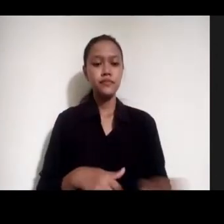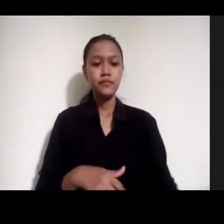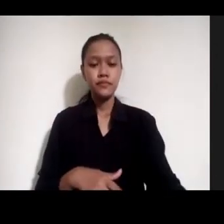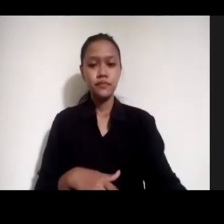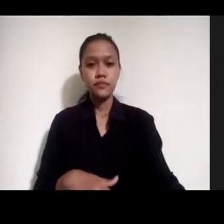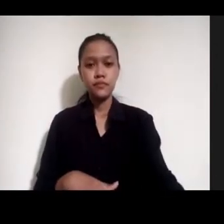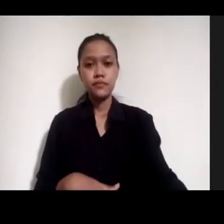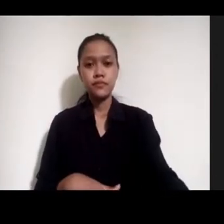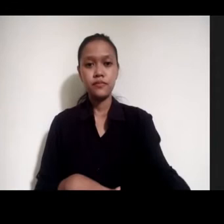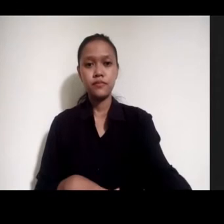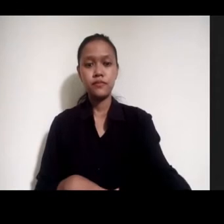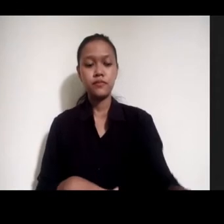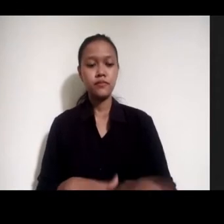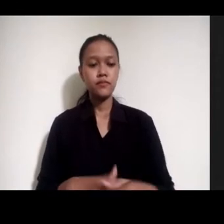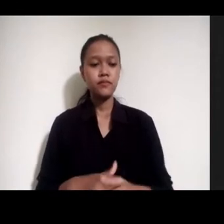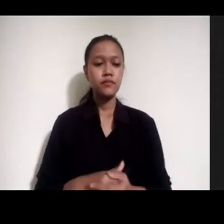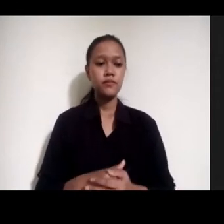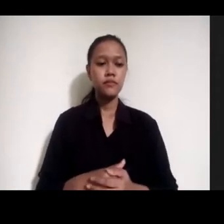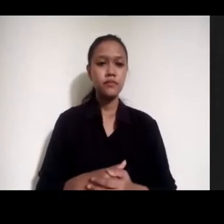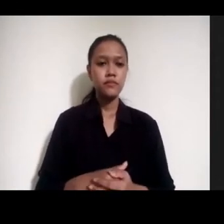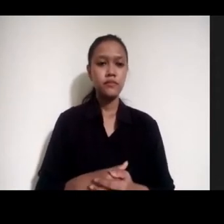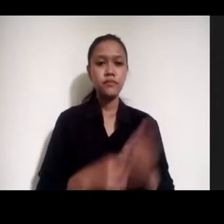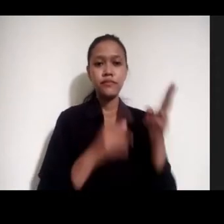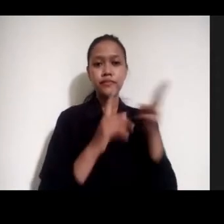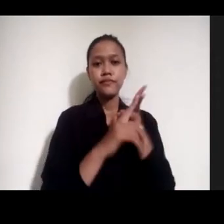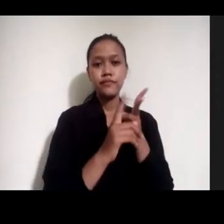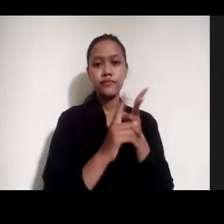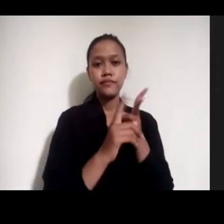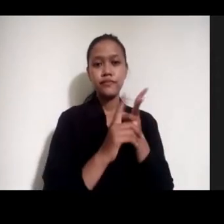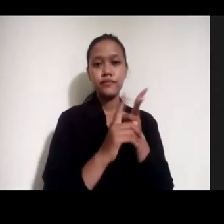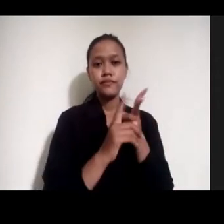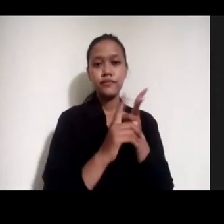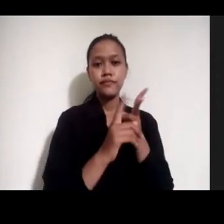Sosial Penyandang Disabilitas Fisik Prof Dr. Suharto